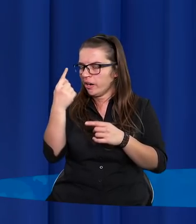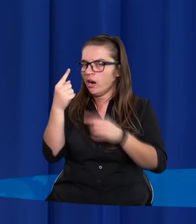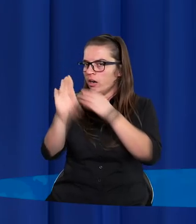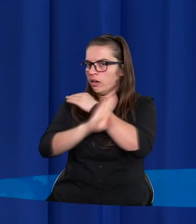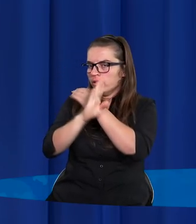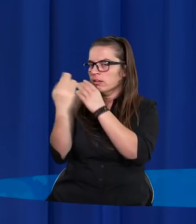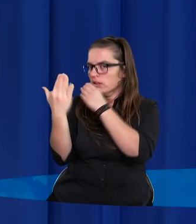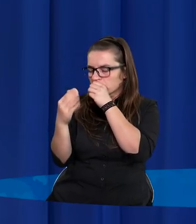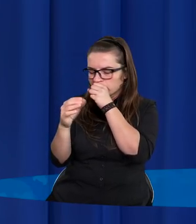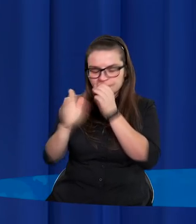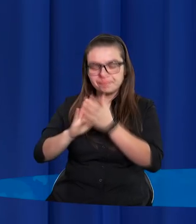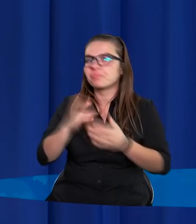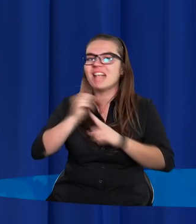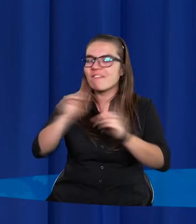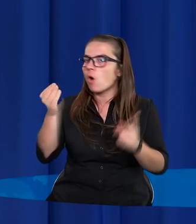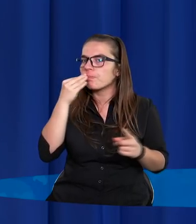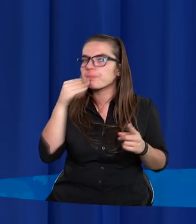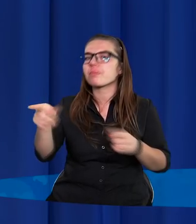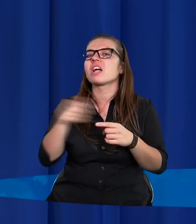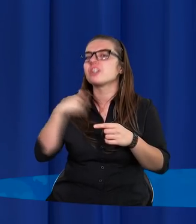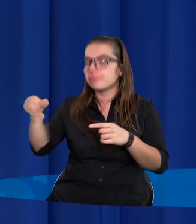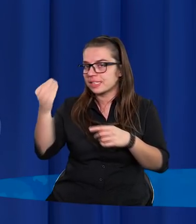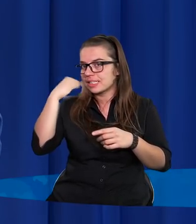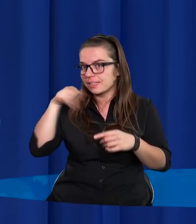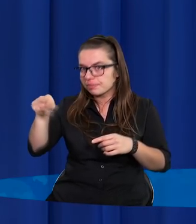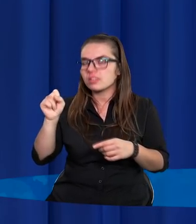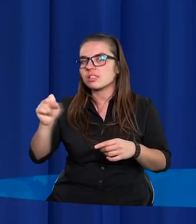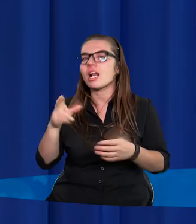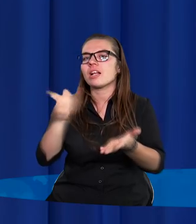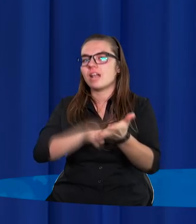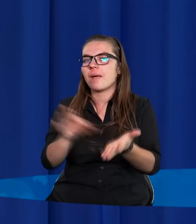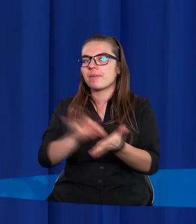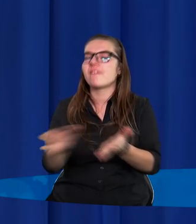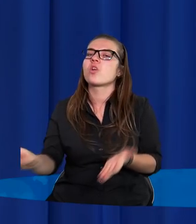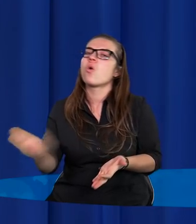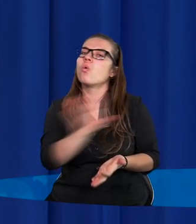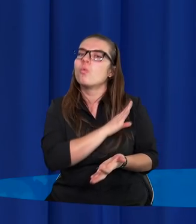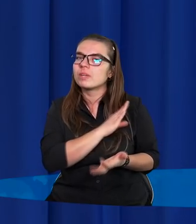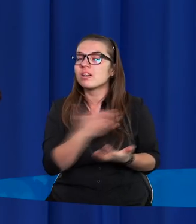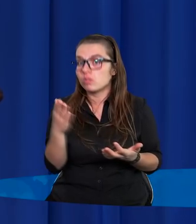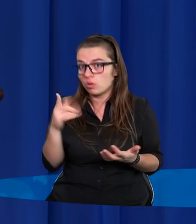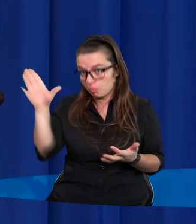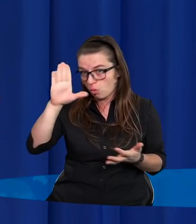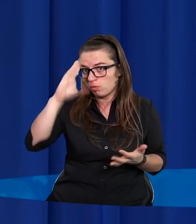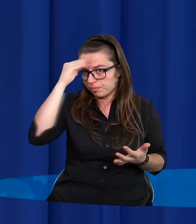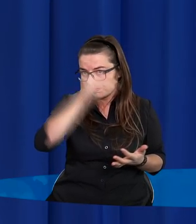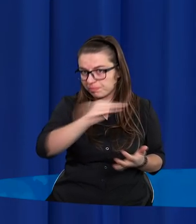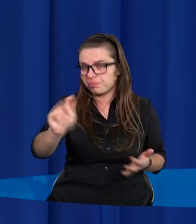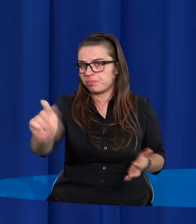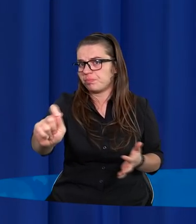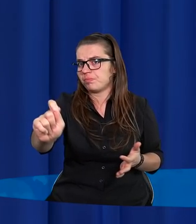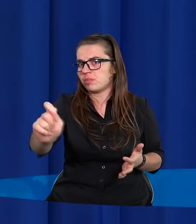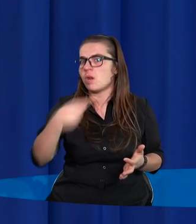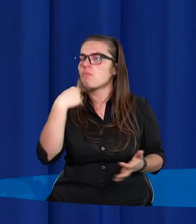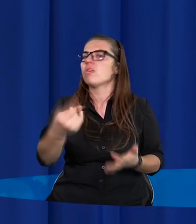nie wolno ci jeść, bo gdy tylko zjesz z niego, na pewno umrzesz. Dlaczego Bóg powiedział o tym, że